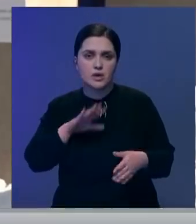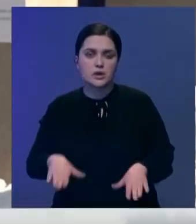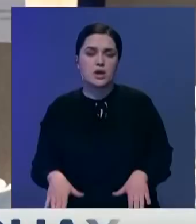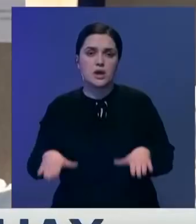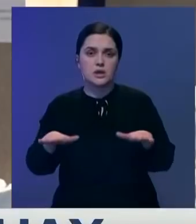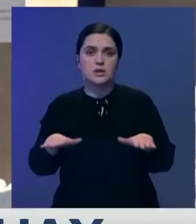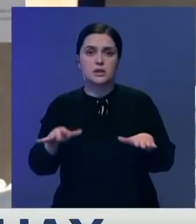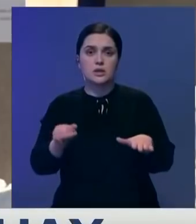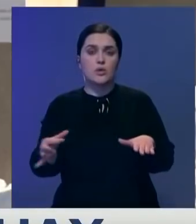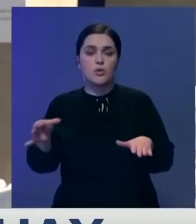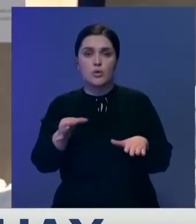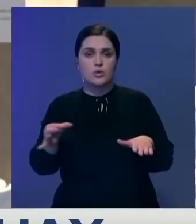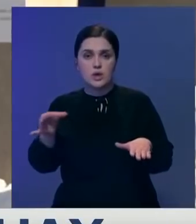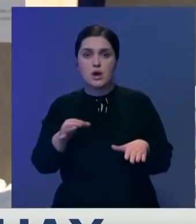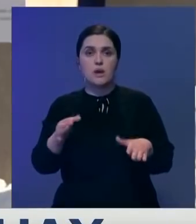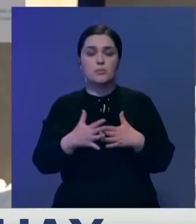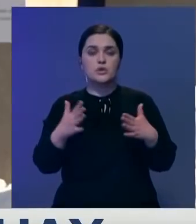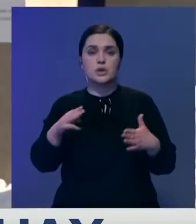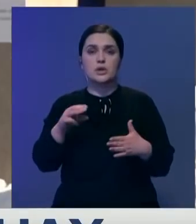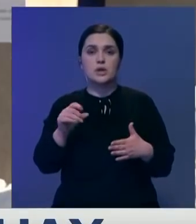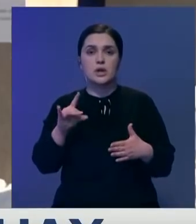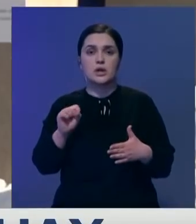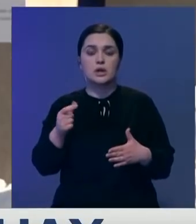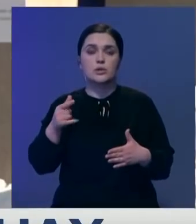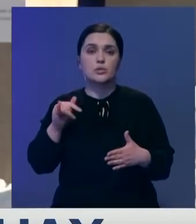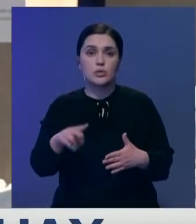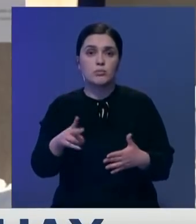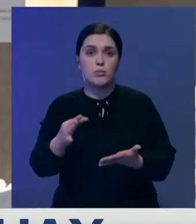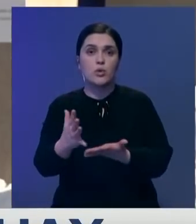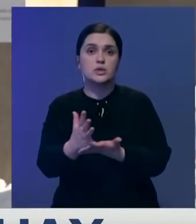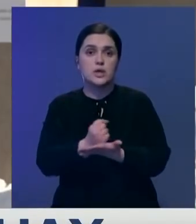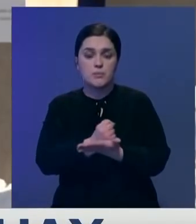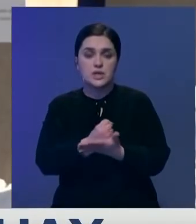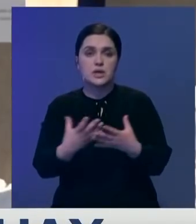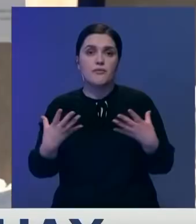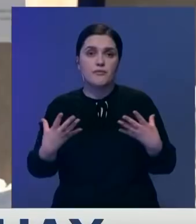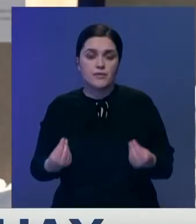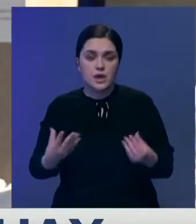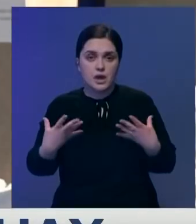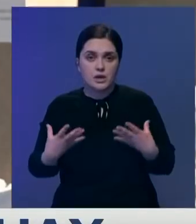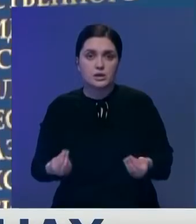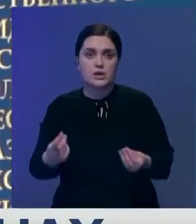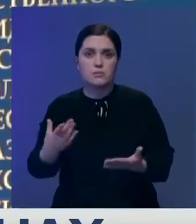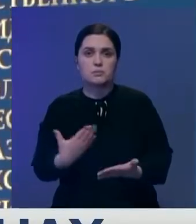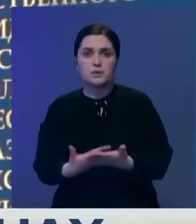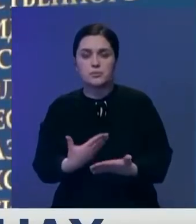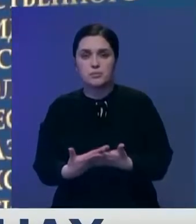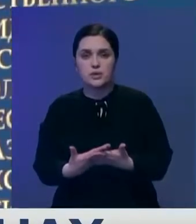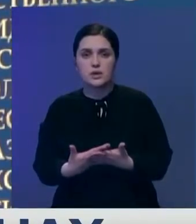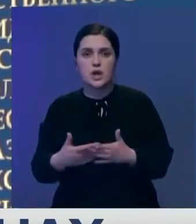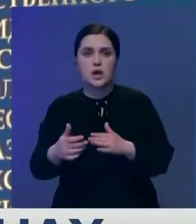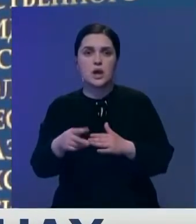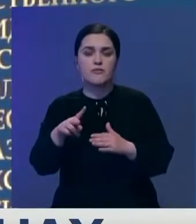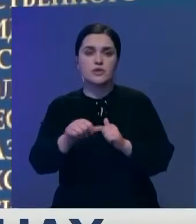И озеро Большой Тарангул. У сейчас, если судить по запасам влаги, снега, он примерно соответствует 2016